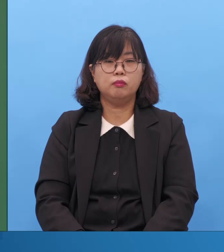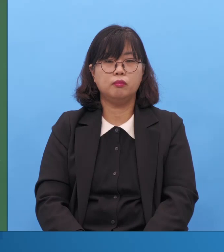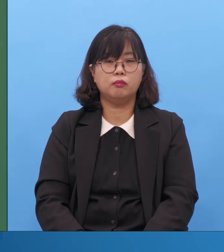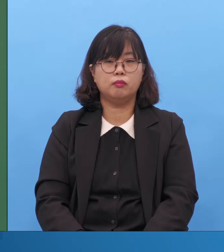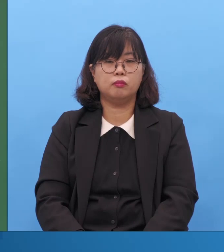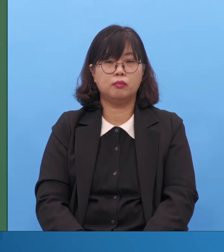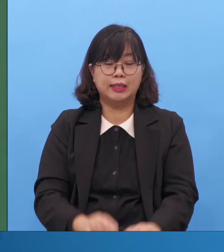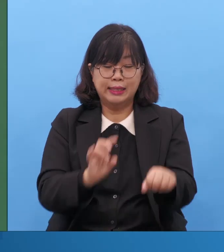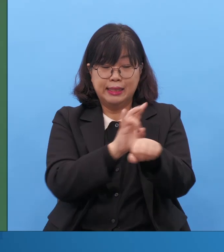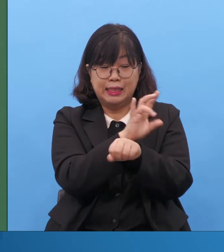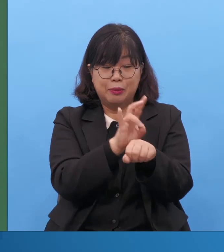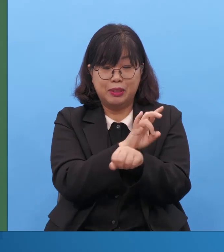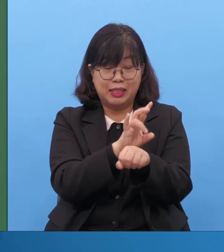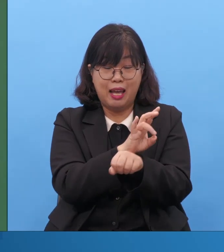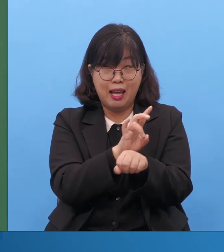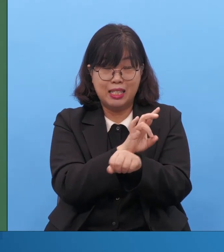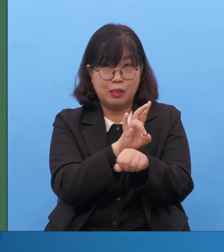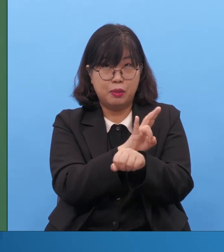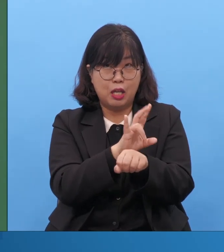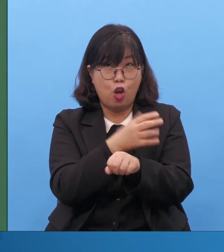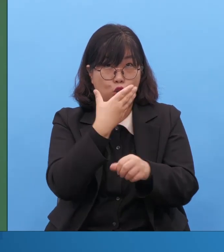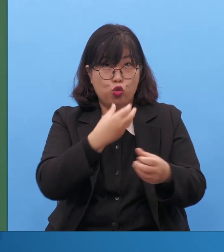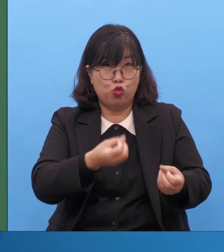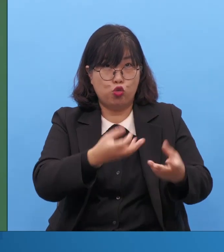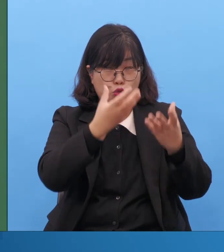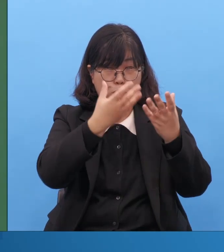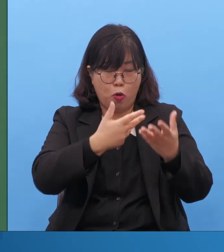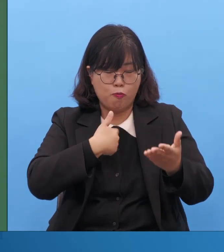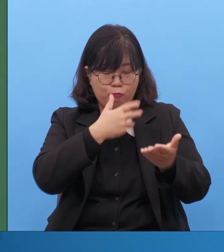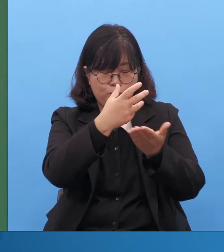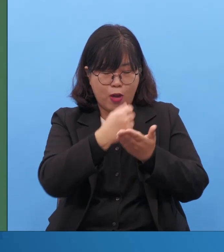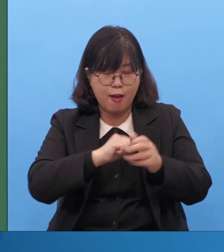25라고 영원히 남는 이 빛을 바라는 파수대다.